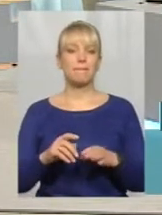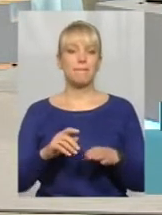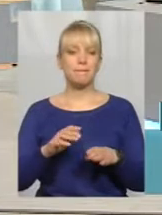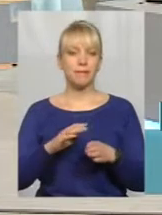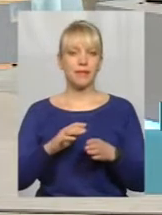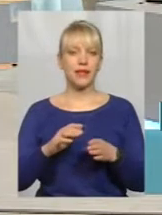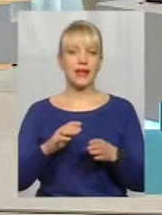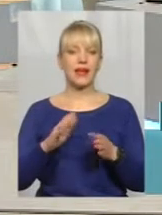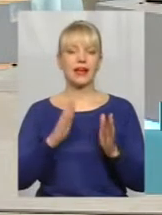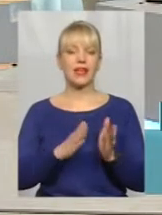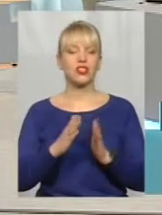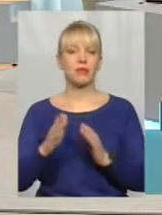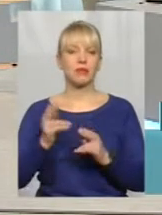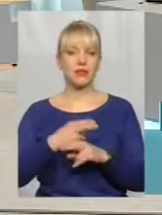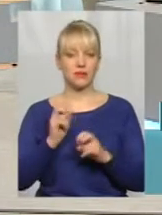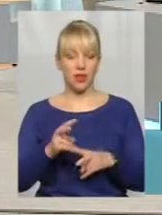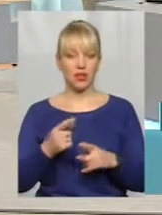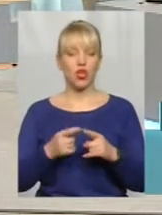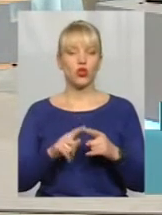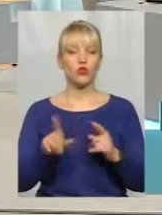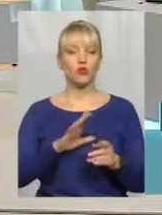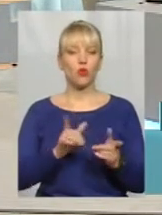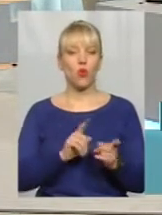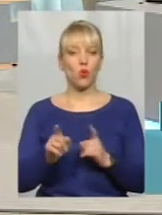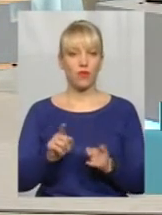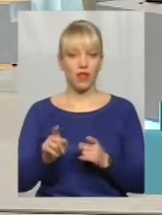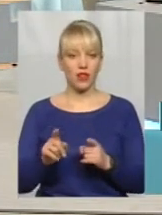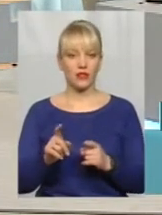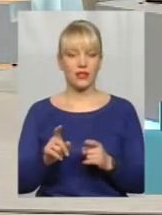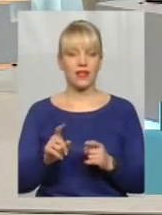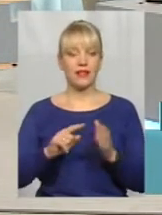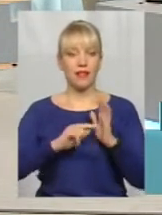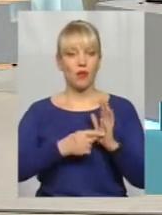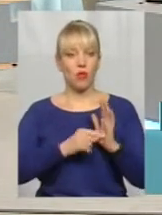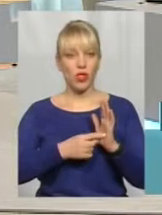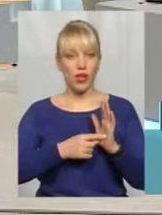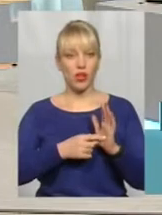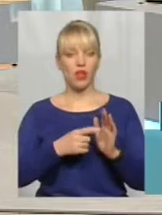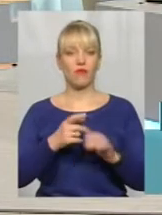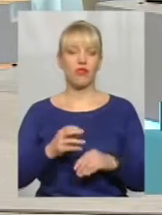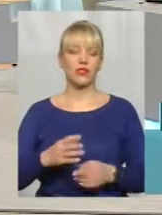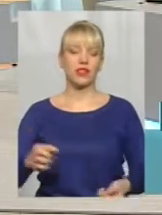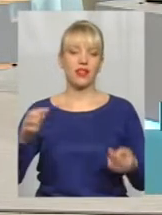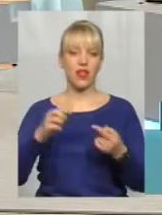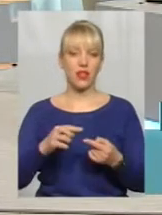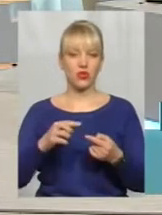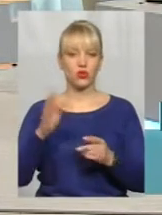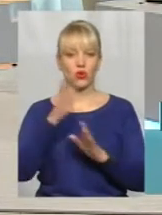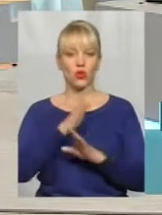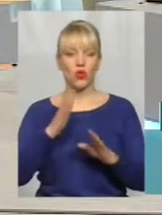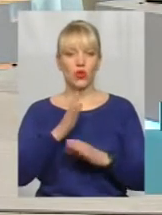те, що ця акція готувалася наполегливо, з належною долею